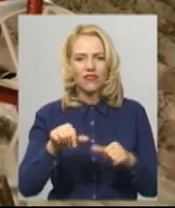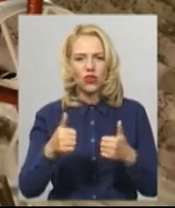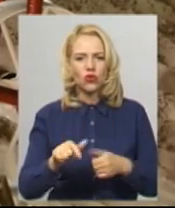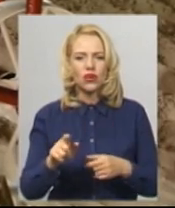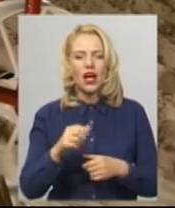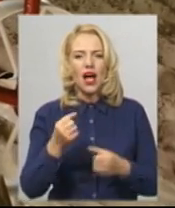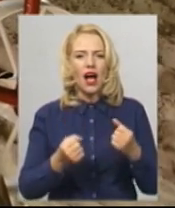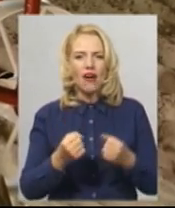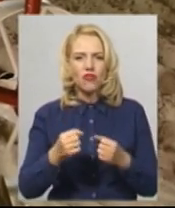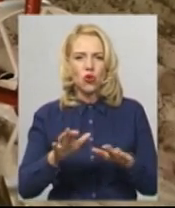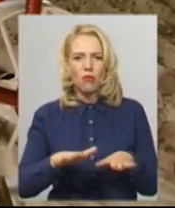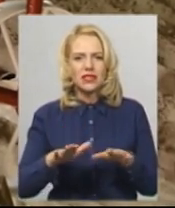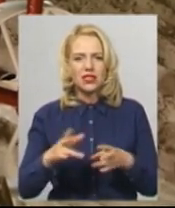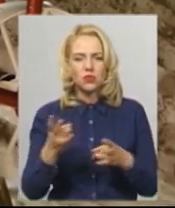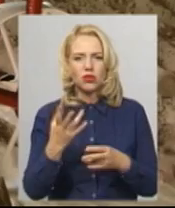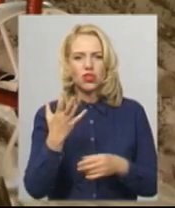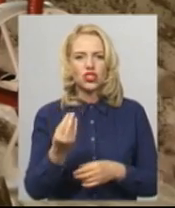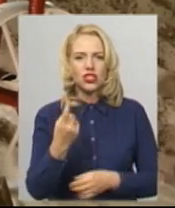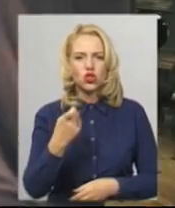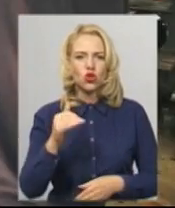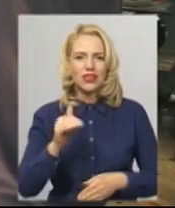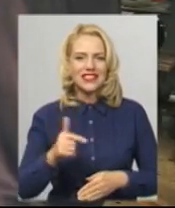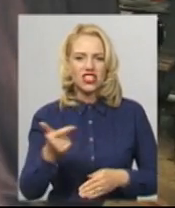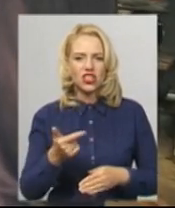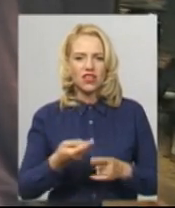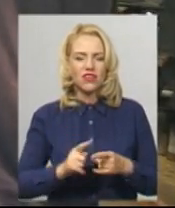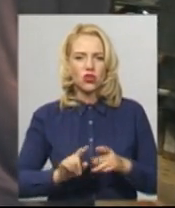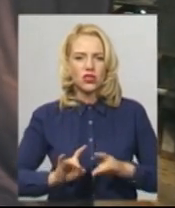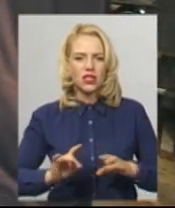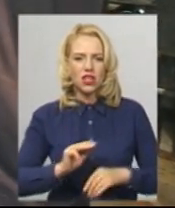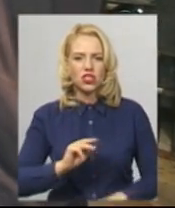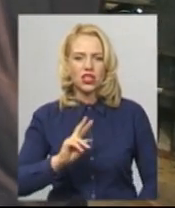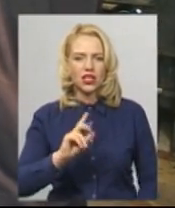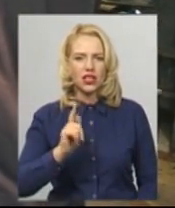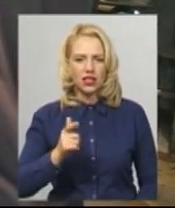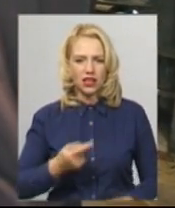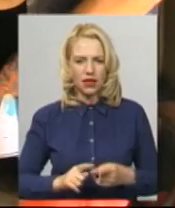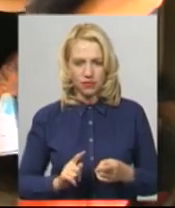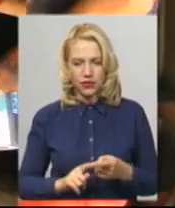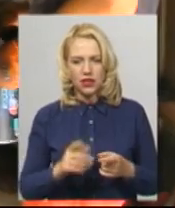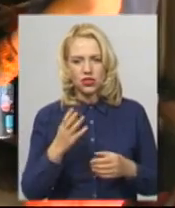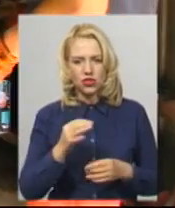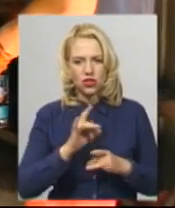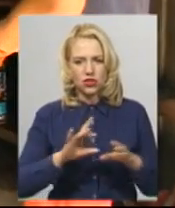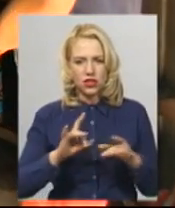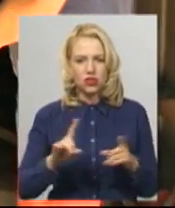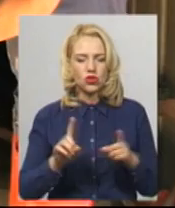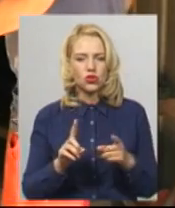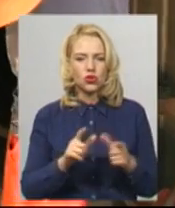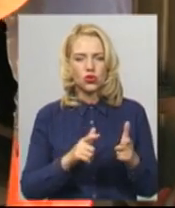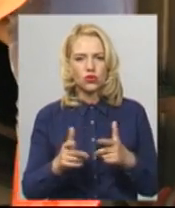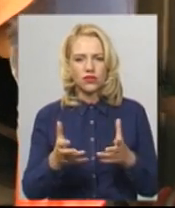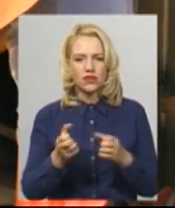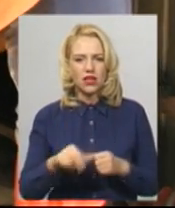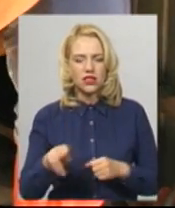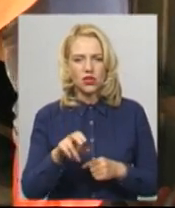залишилися, потрібно ще близько 100 тисяч гривень, каже начальник міського ЖКГ Василь Новачок. Підрадник Сергій Пономаренко додає, готові взятись до роботи,